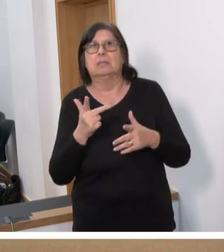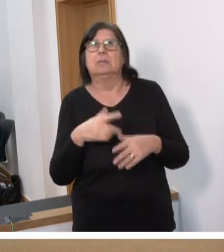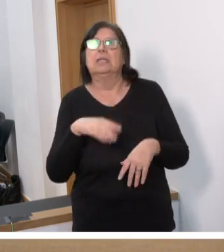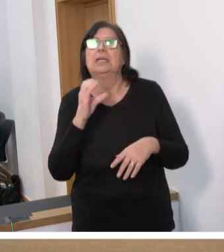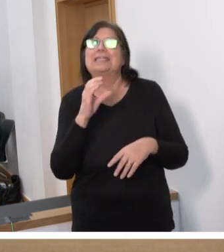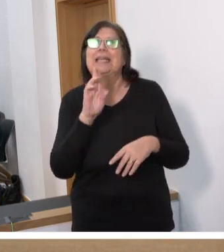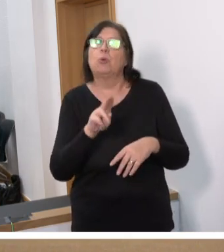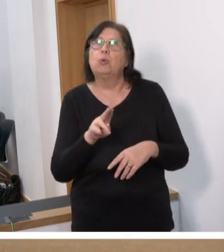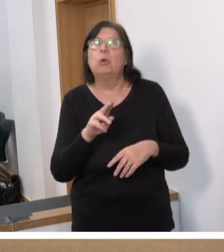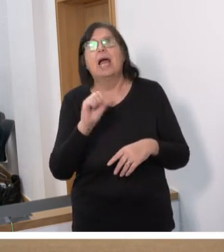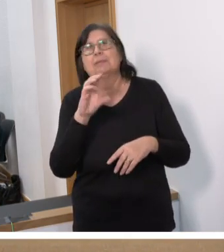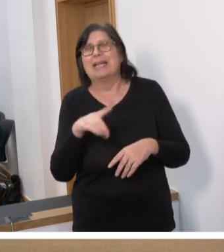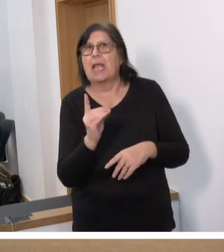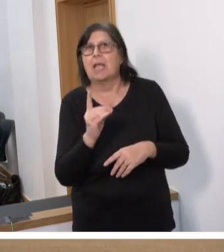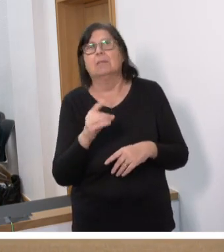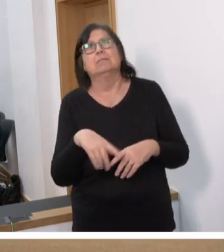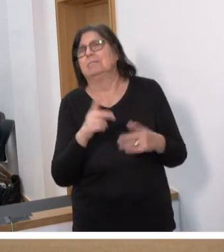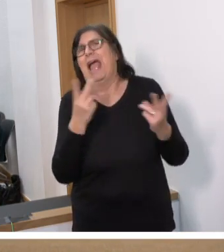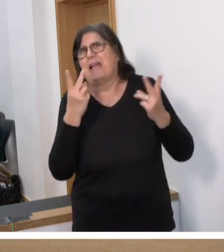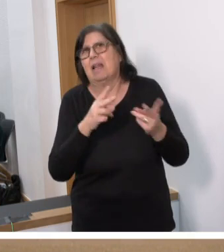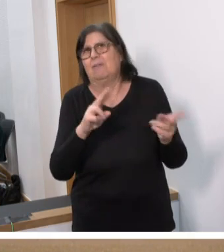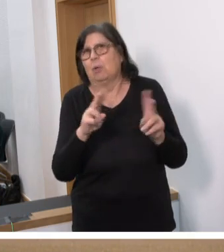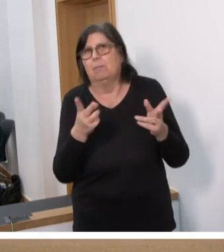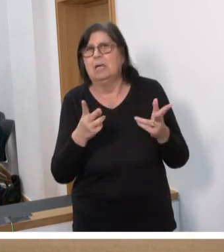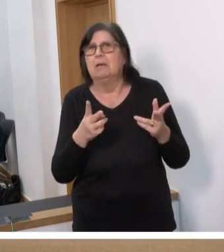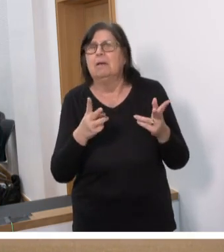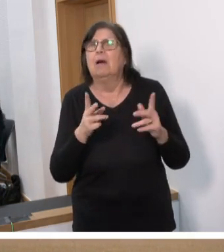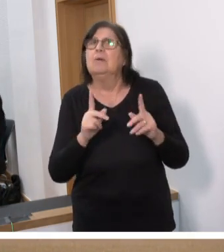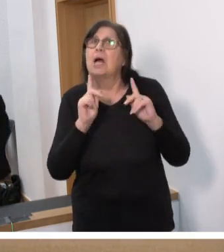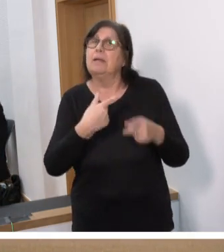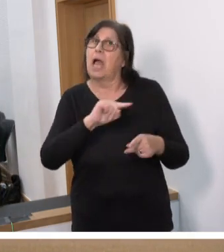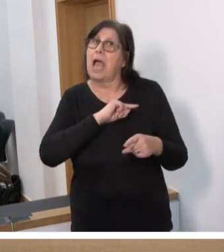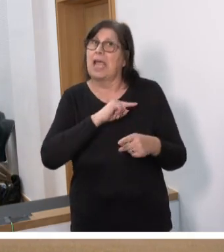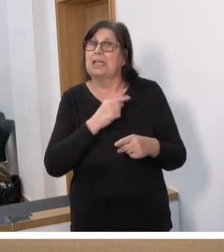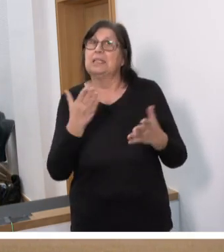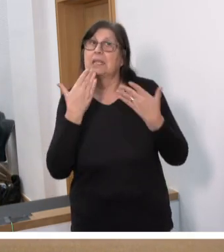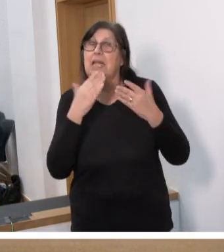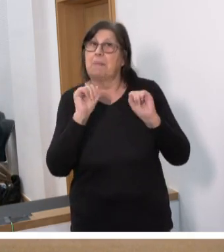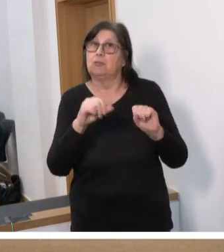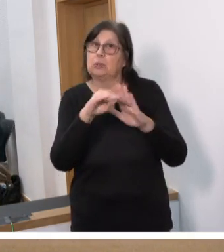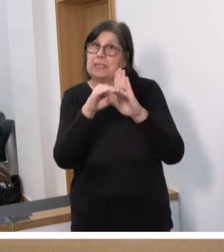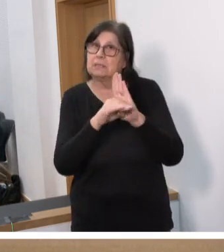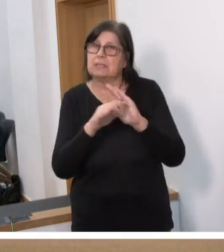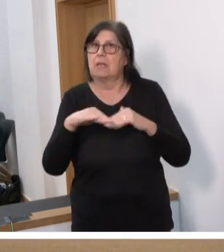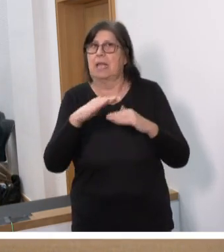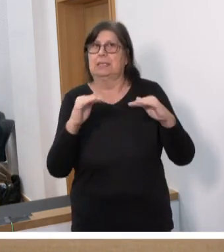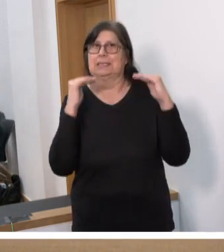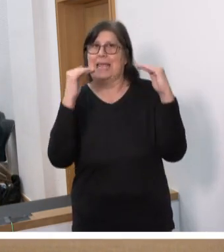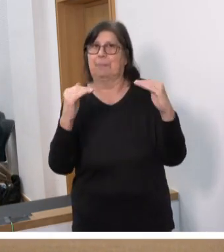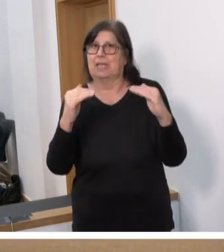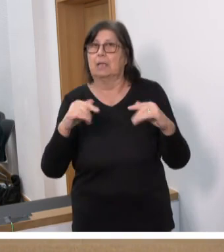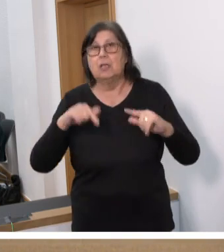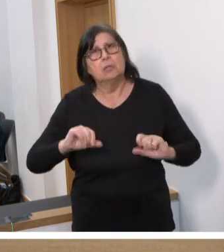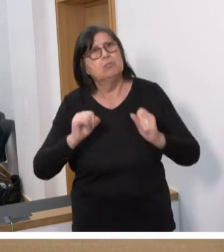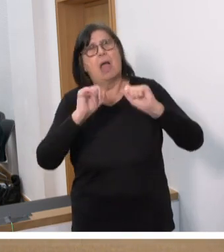SPD, Reihenfolge egal, dagegen entschieden haben, ein eigenes Klimaschutzgesetz auf Landesebene hier zu initiieren.